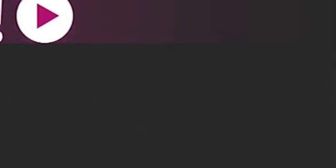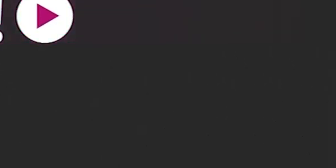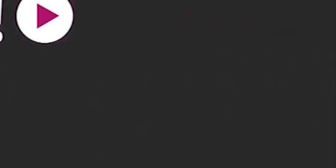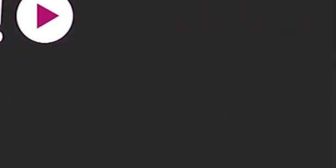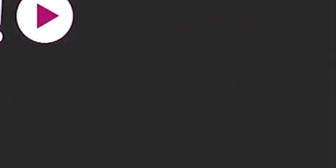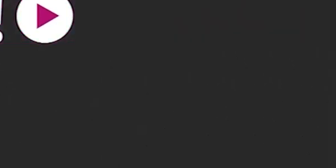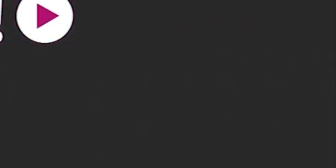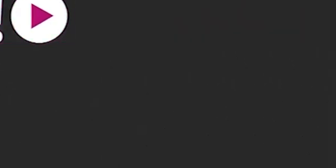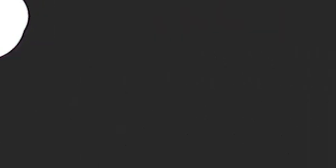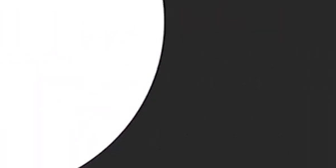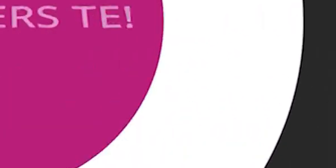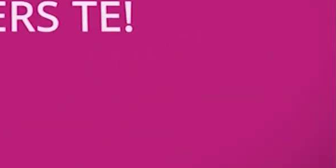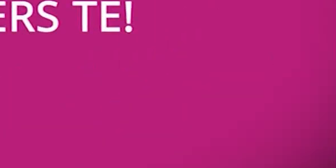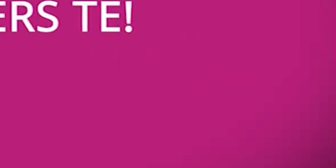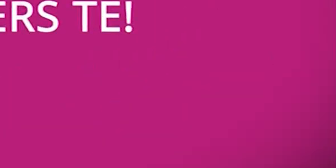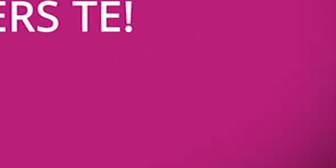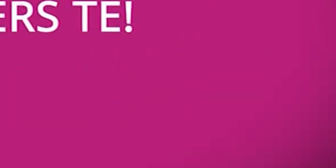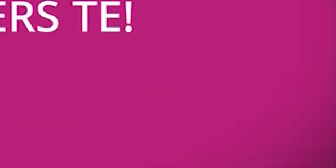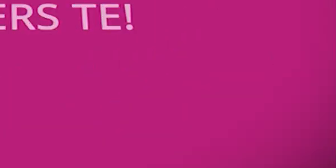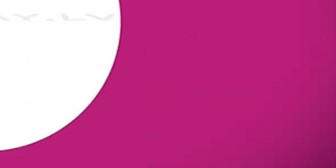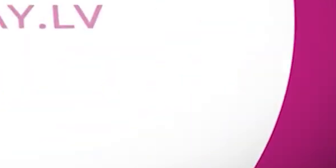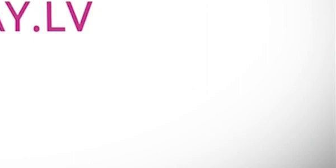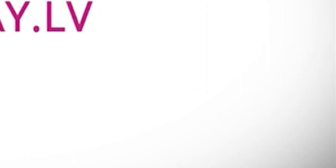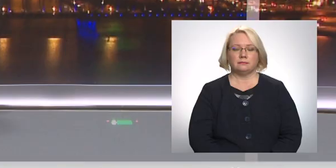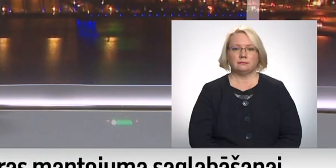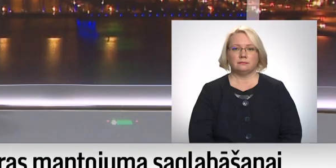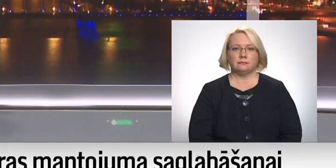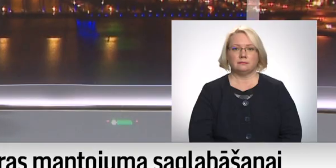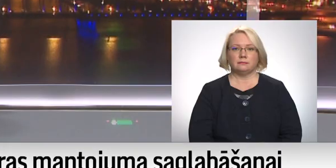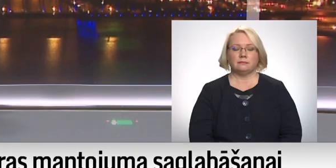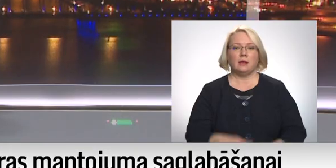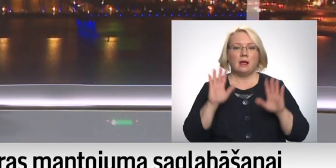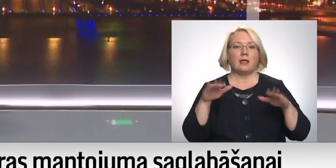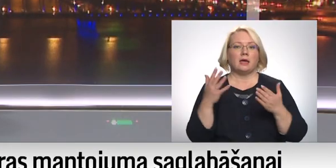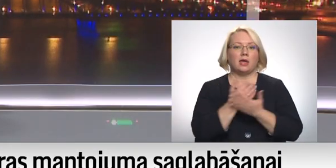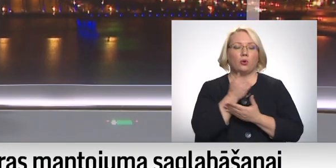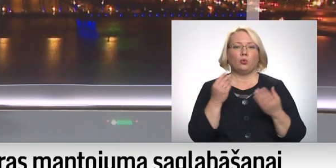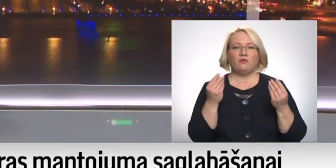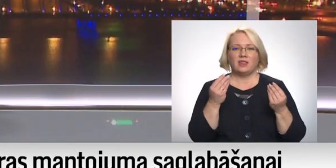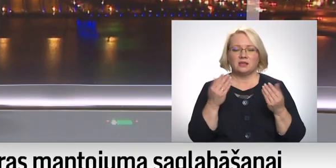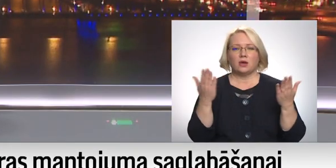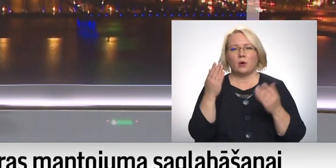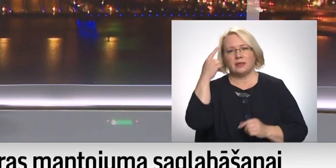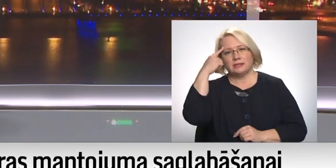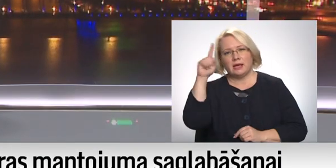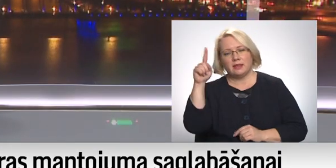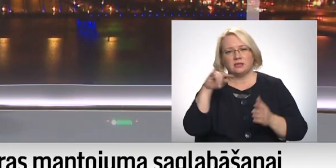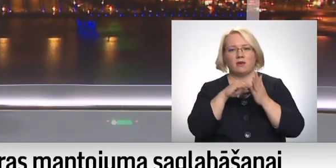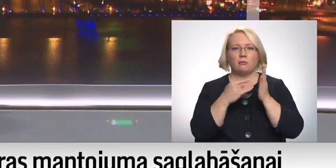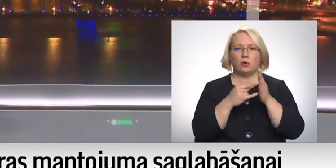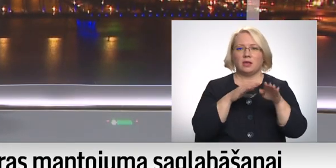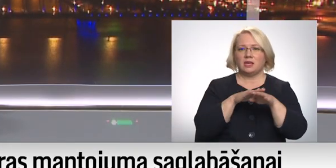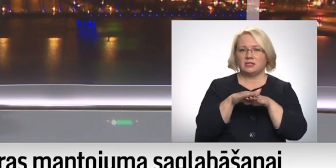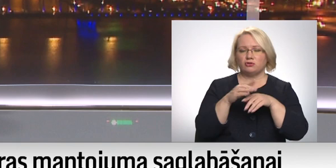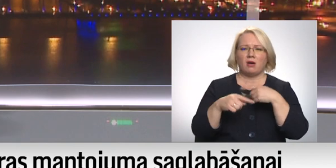Re, visi ēters ir te! Lai iekūtu finansējumu kādas idejas vai projekta īstenošanai,